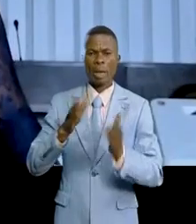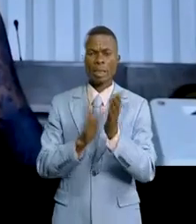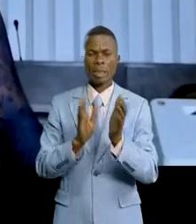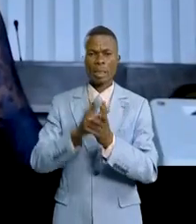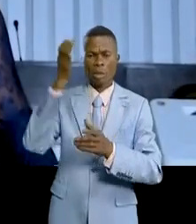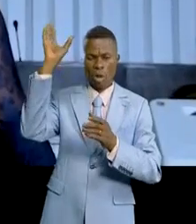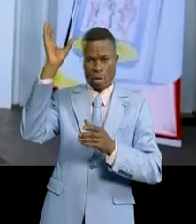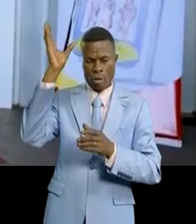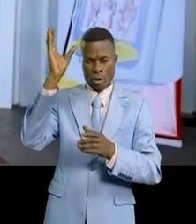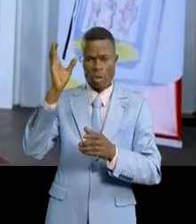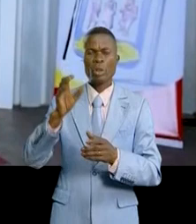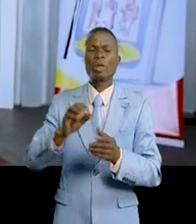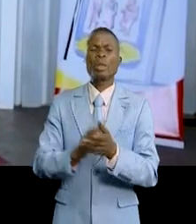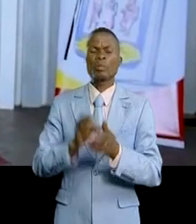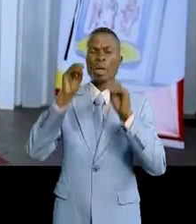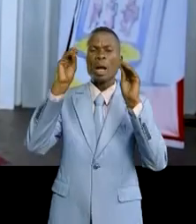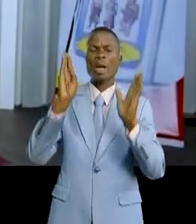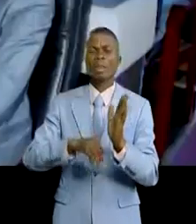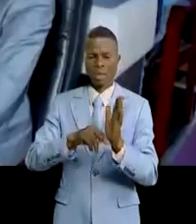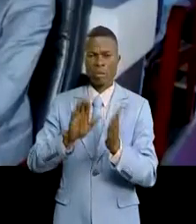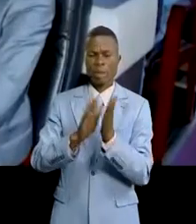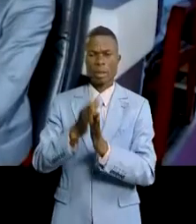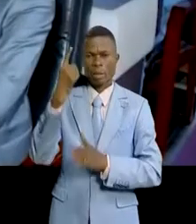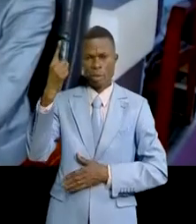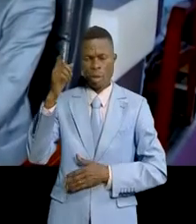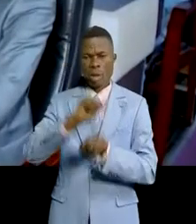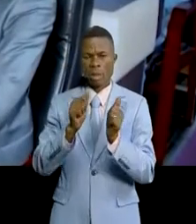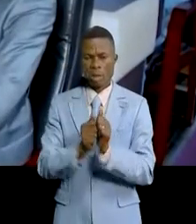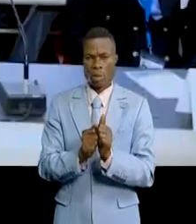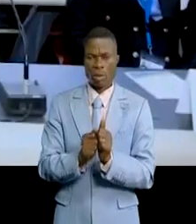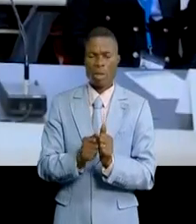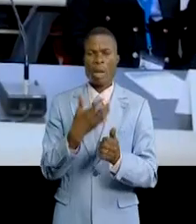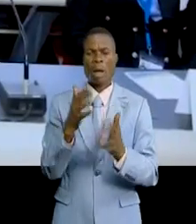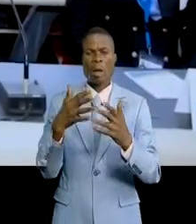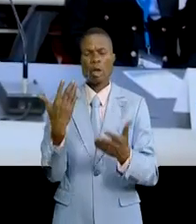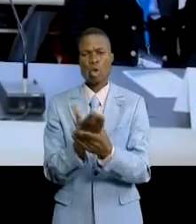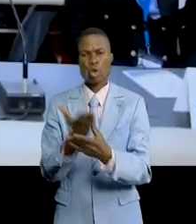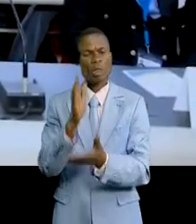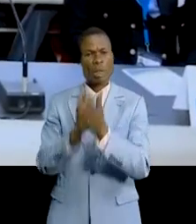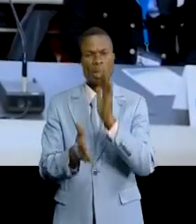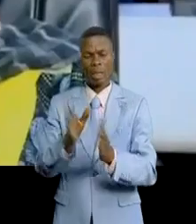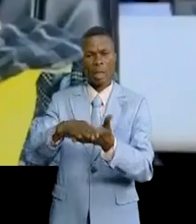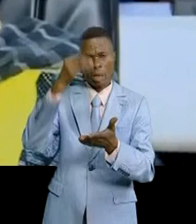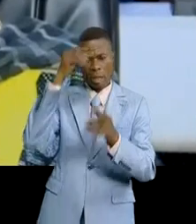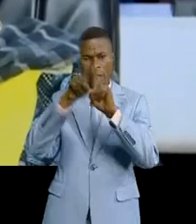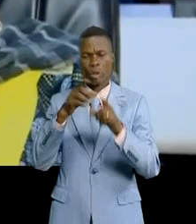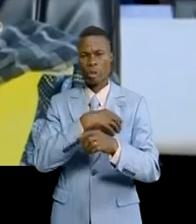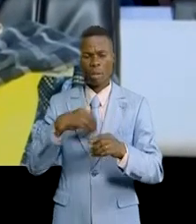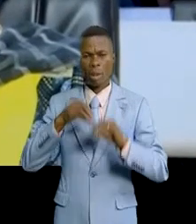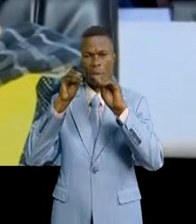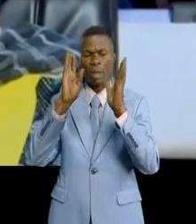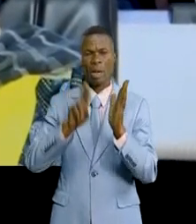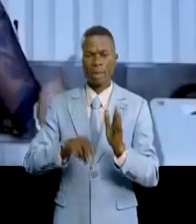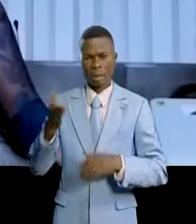'uniformisation de l'enseignement maternel et à l'épineux problème de carence de manuels pour les élèves et les institutrices. La